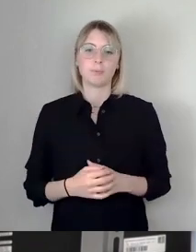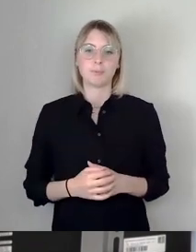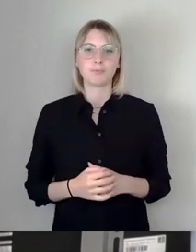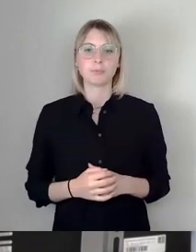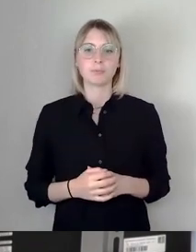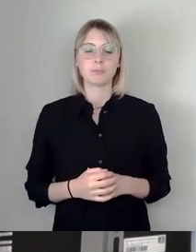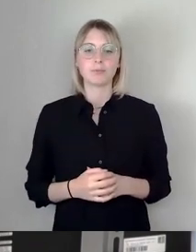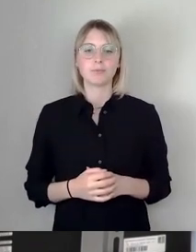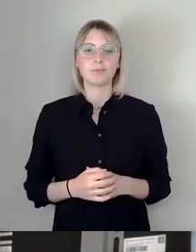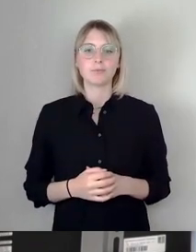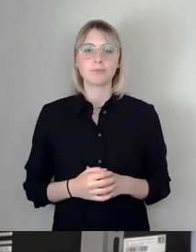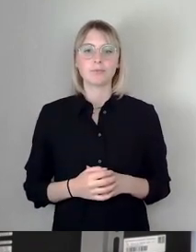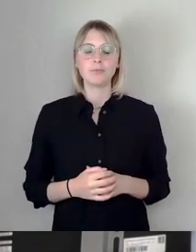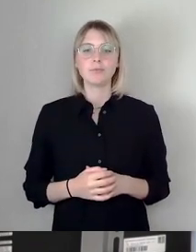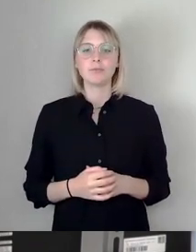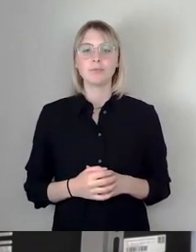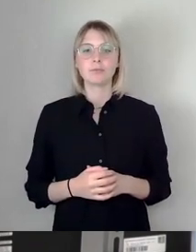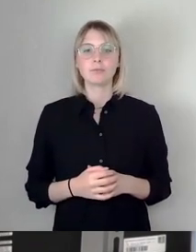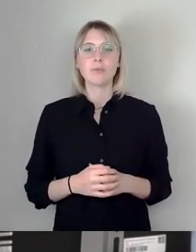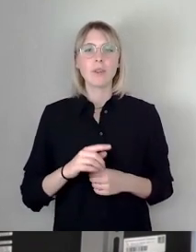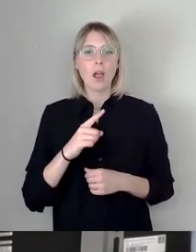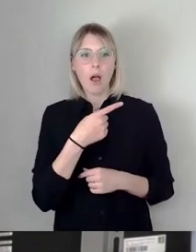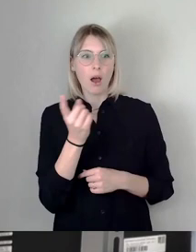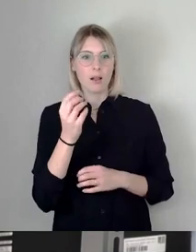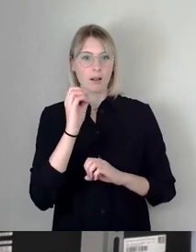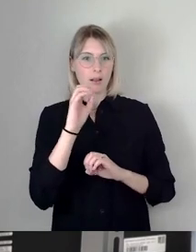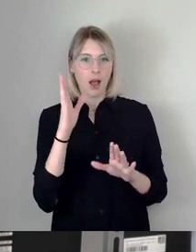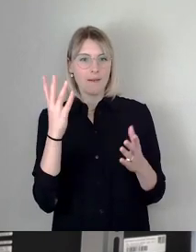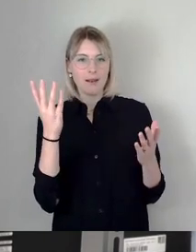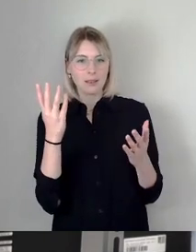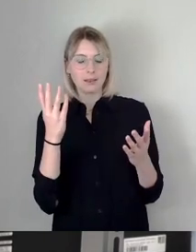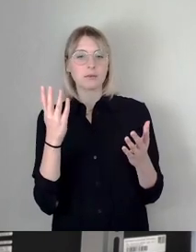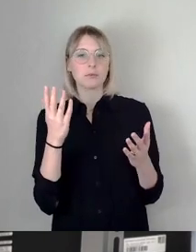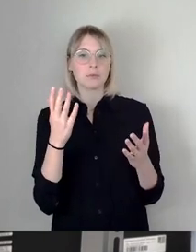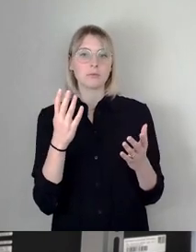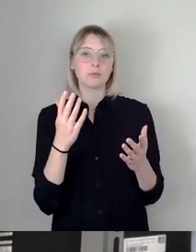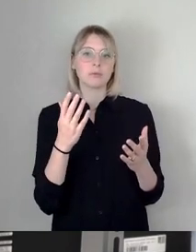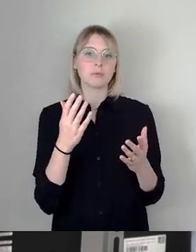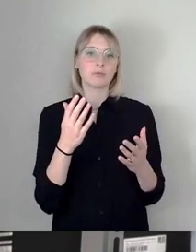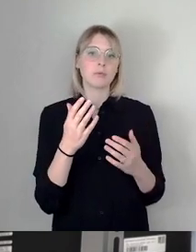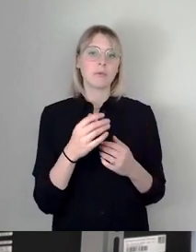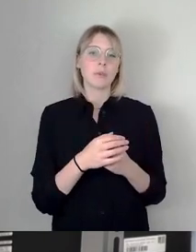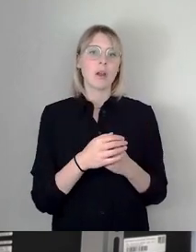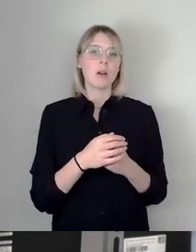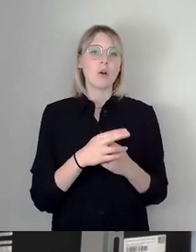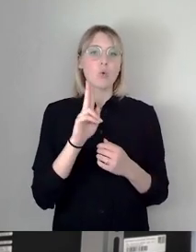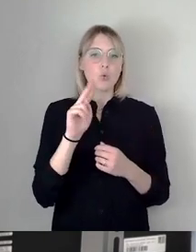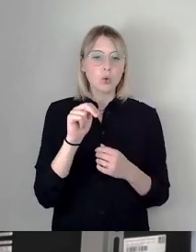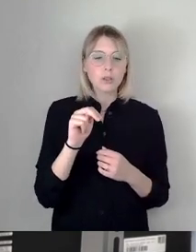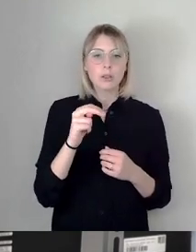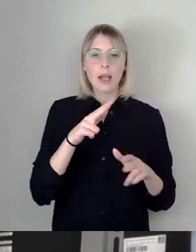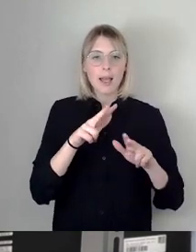sich ja auch über die Schlagworte schnell einig. Chaotisch, unregierbar, gespalten.